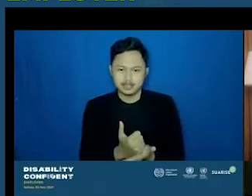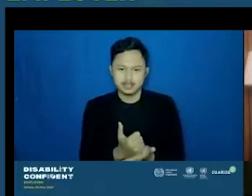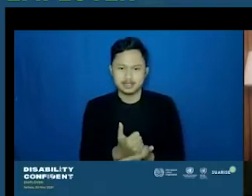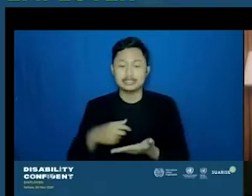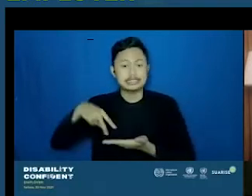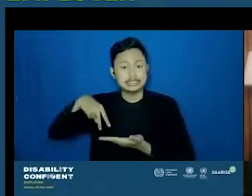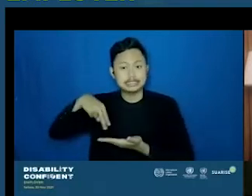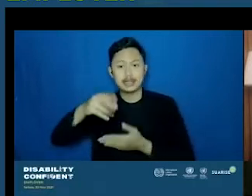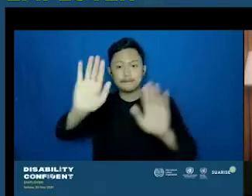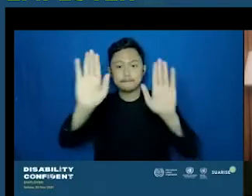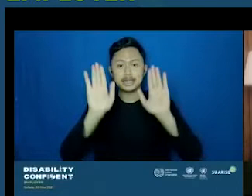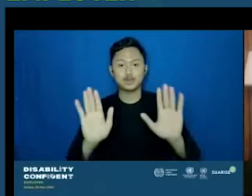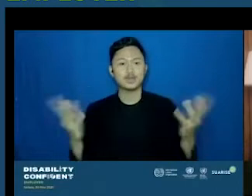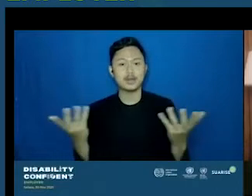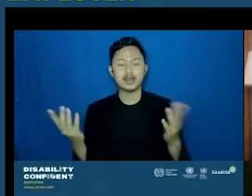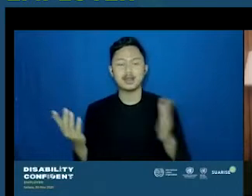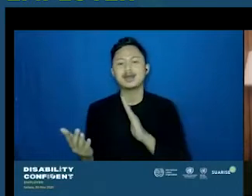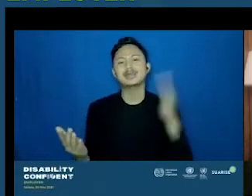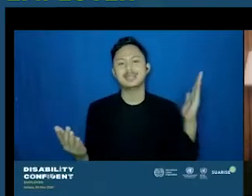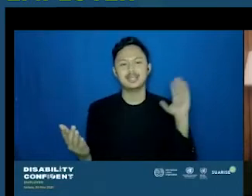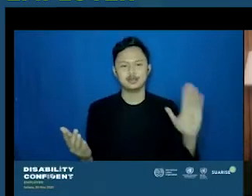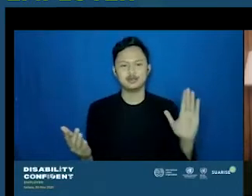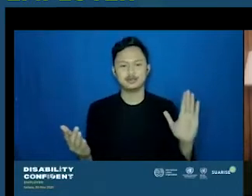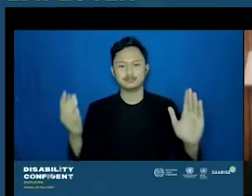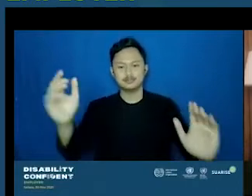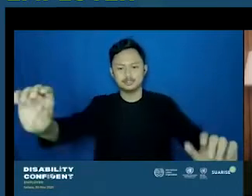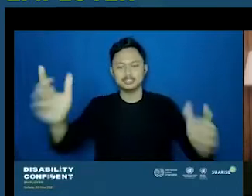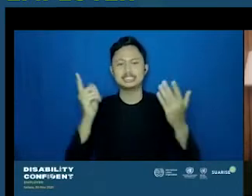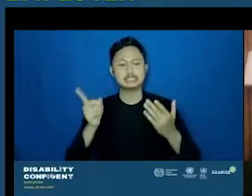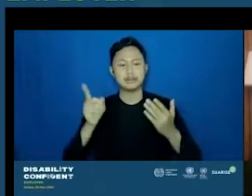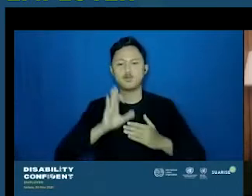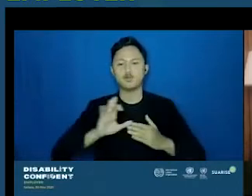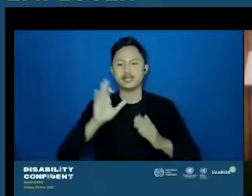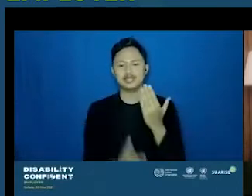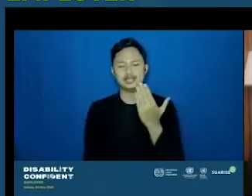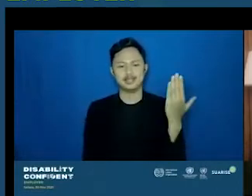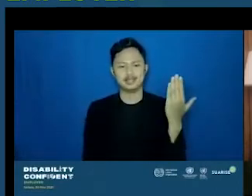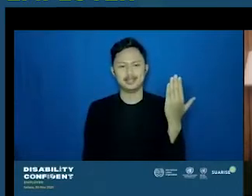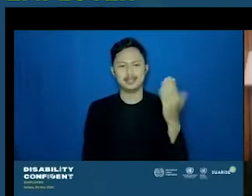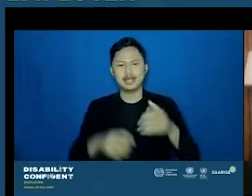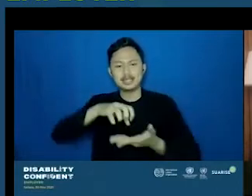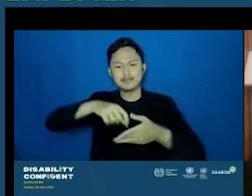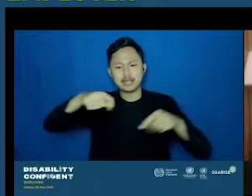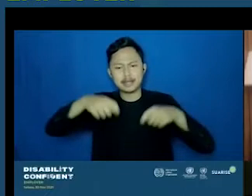pintunya adalah di kiri gitu. Karena jalannya ke kiri. Karena toiletnya di kiri. Dapur ada di mana,